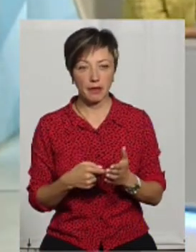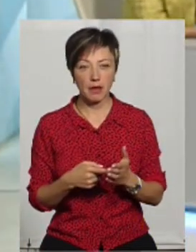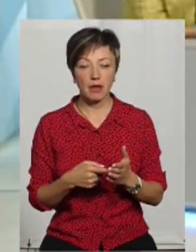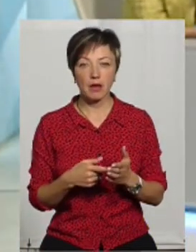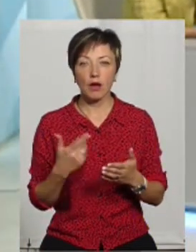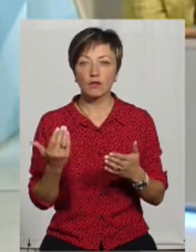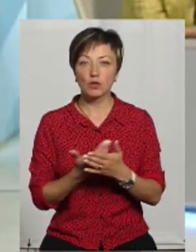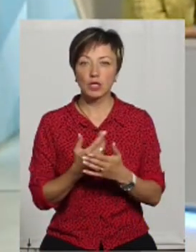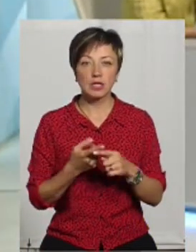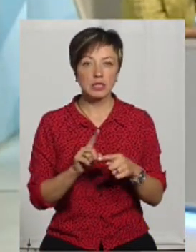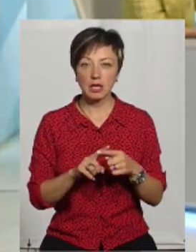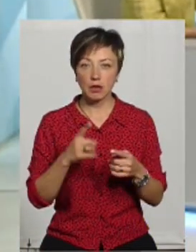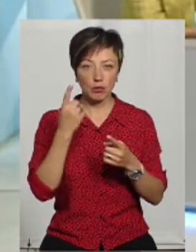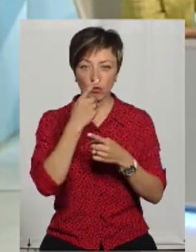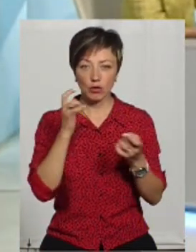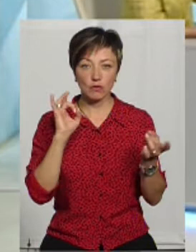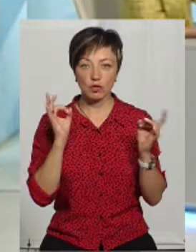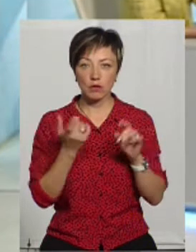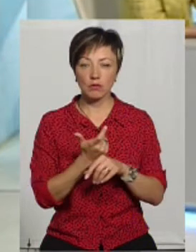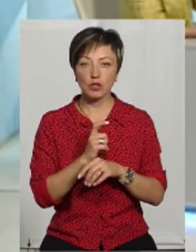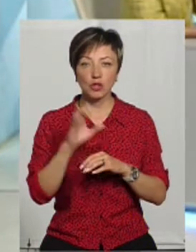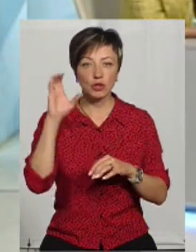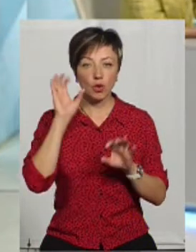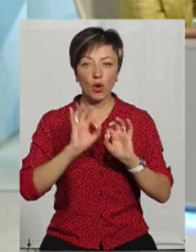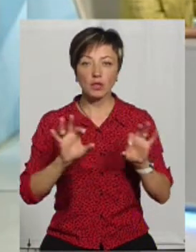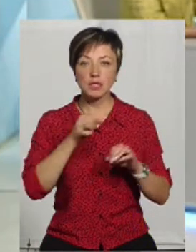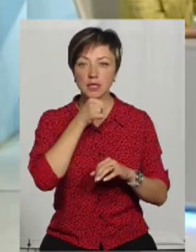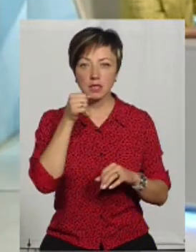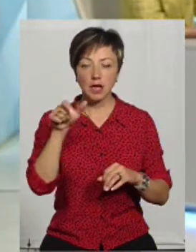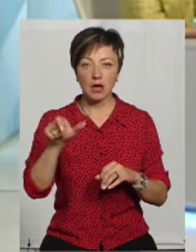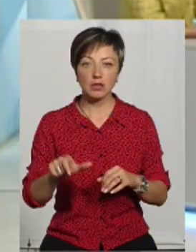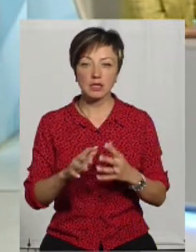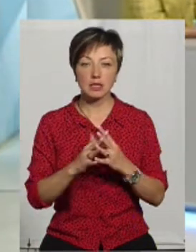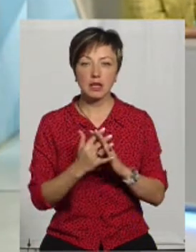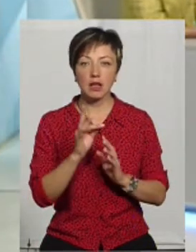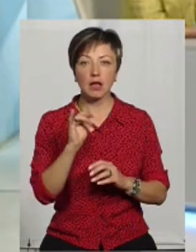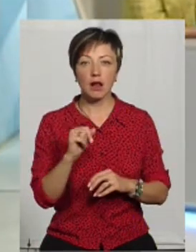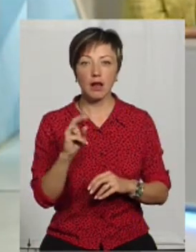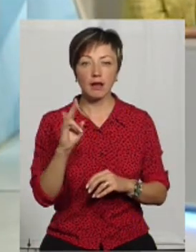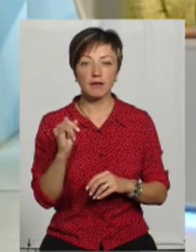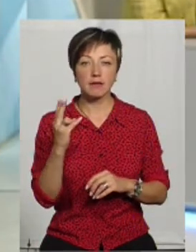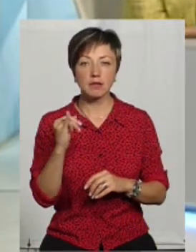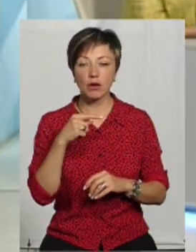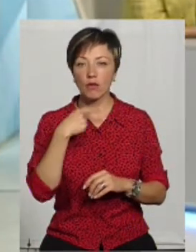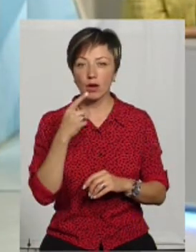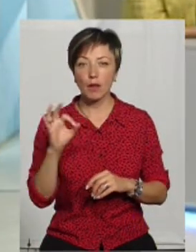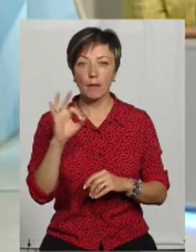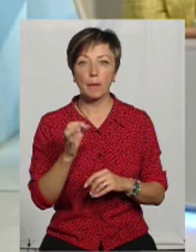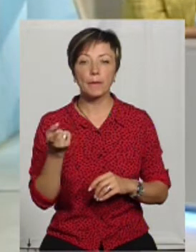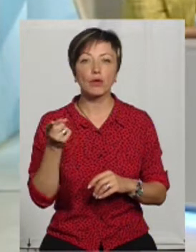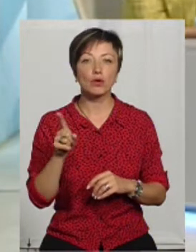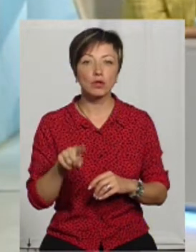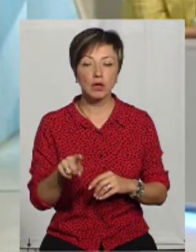В сюжеті, напевно, це не прозвучало, але я більше слухала, що розказувала староста села Райківці. І вона говорила про те,